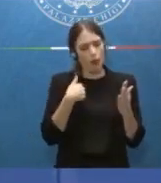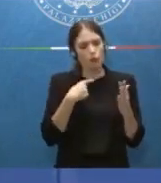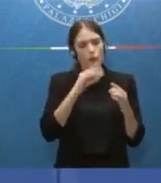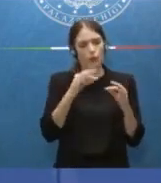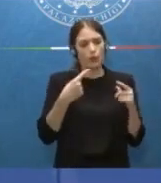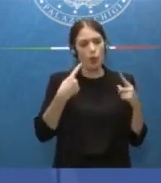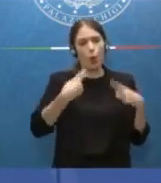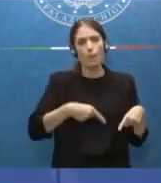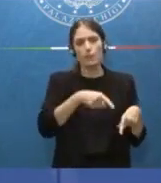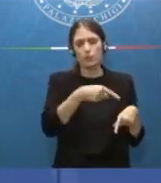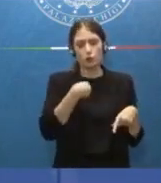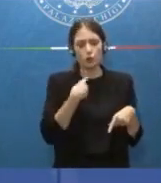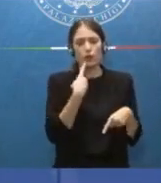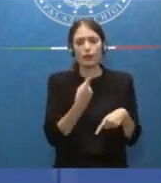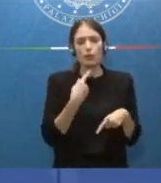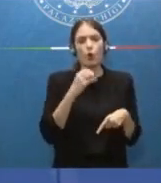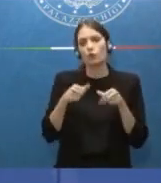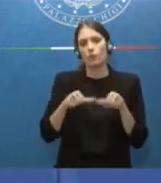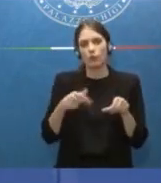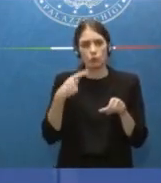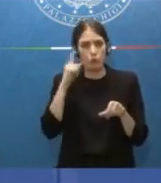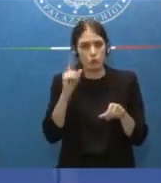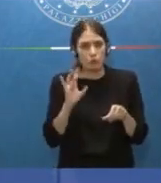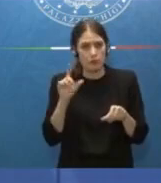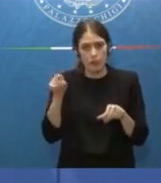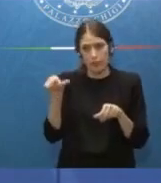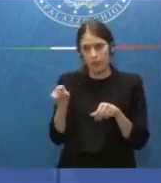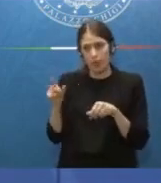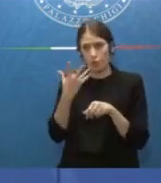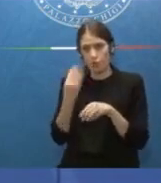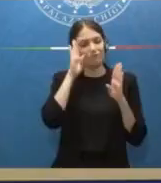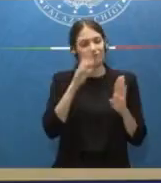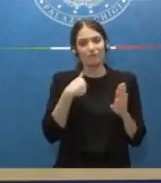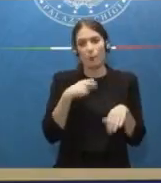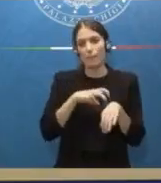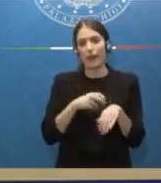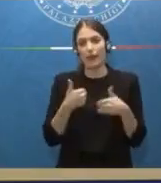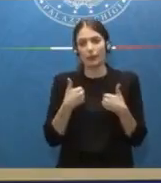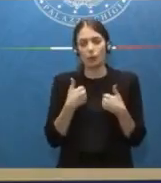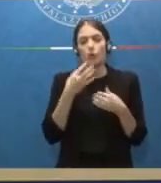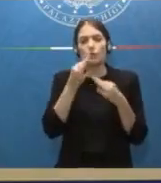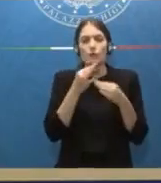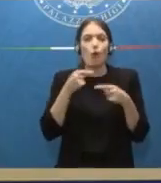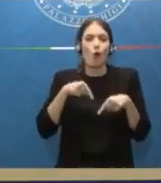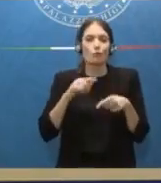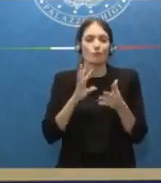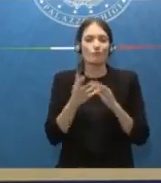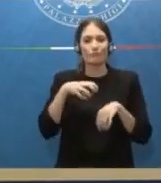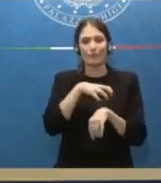Schillaci, dicevano che il Ministro Orazio Schillaci non è Ministro Schillaci, immagino voglia aggiungere qualcosa. Oggi ovviamente da Ministro.